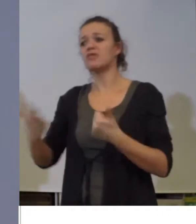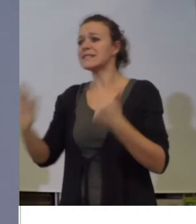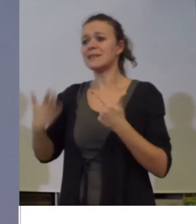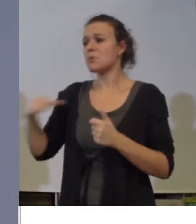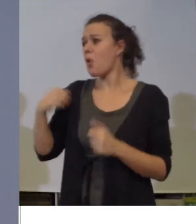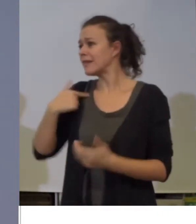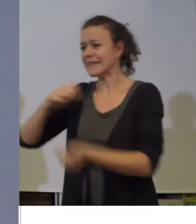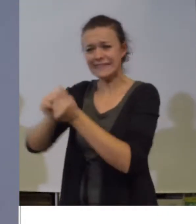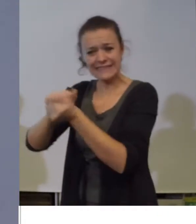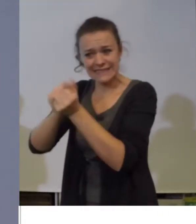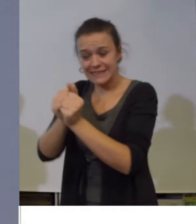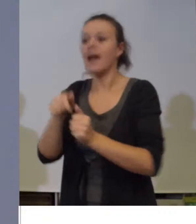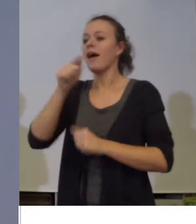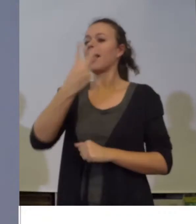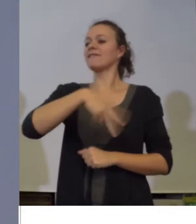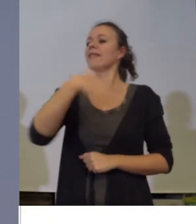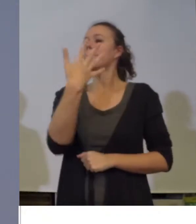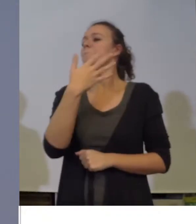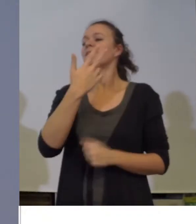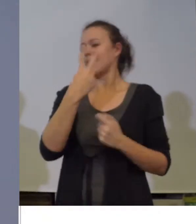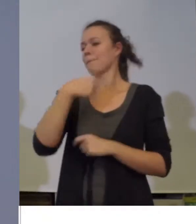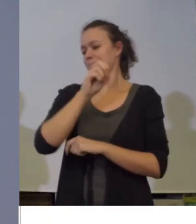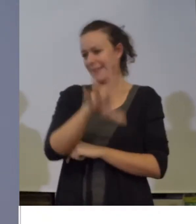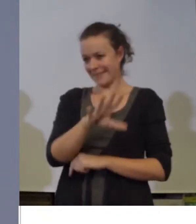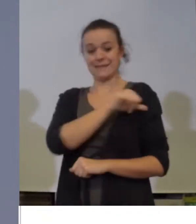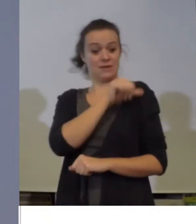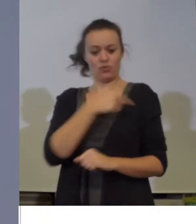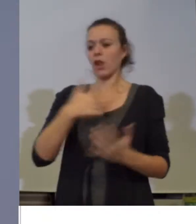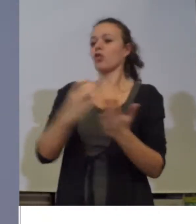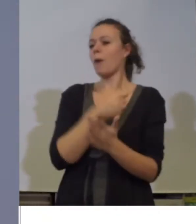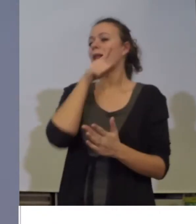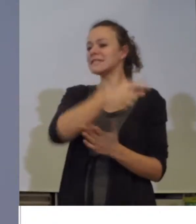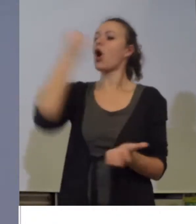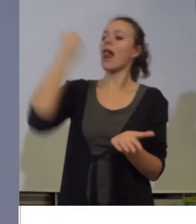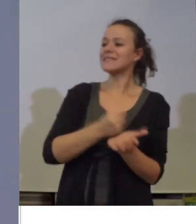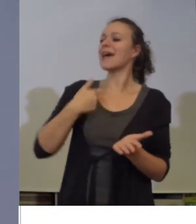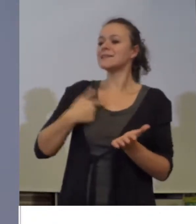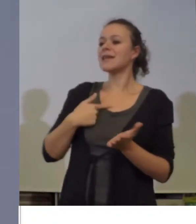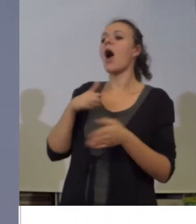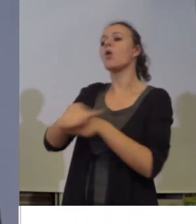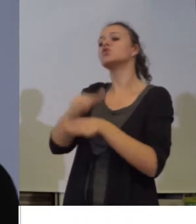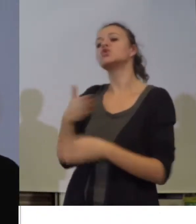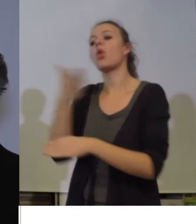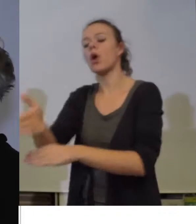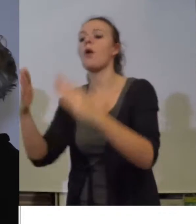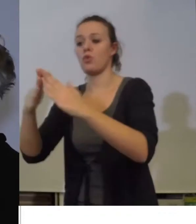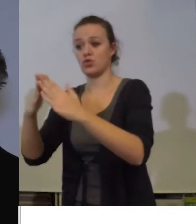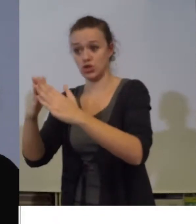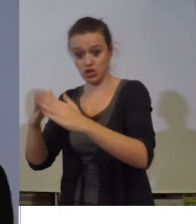godina. 2015. godine smo dobili licencu za uslugu pomoći u kući i od 2015. godine